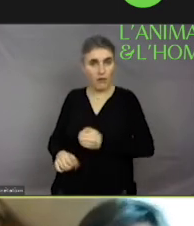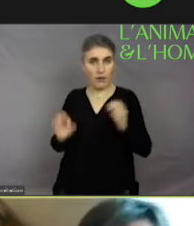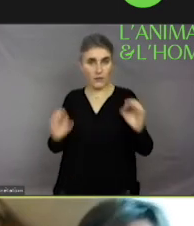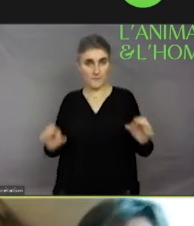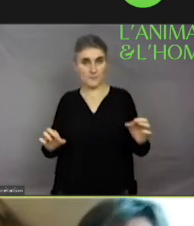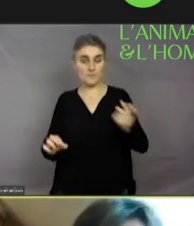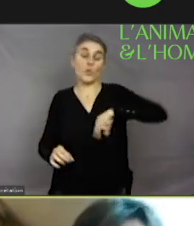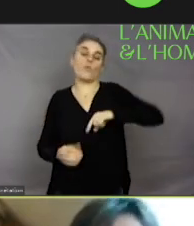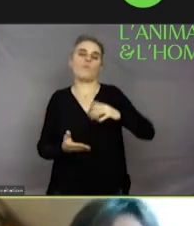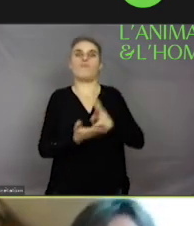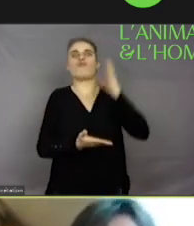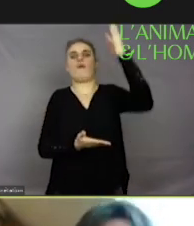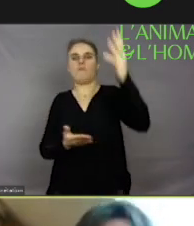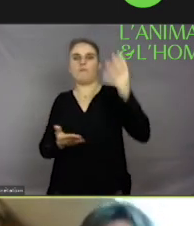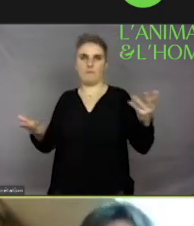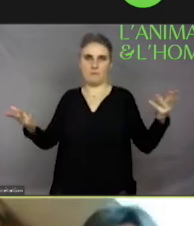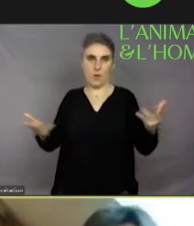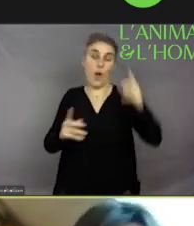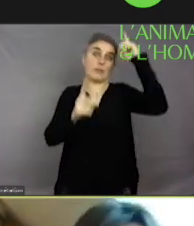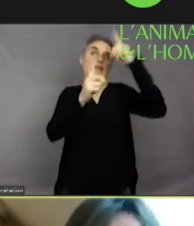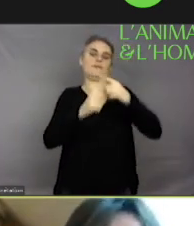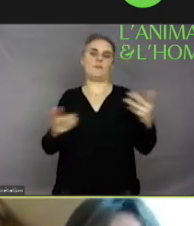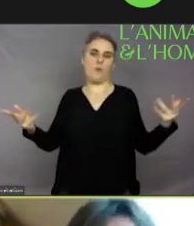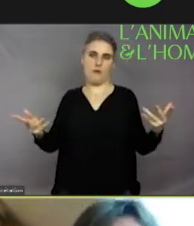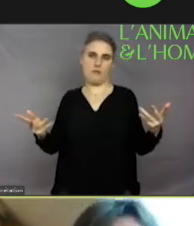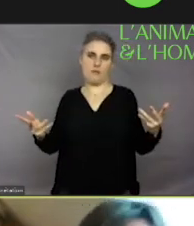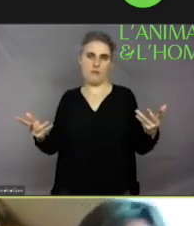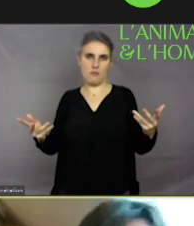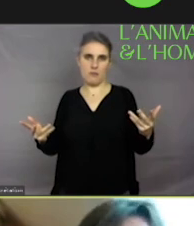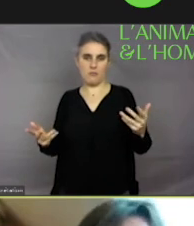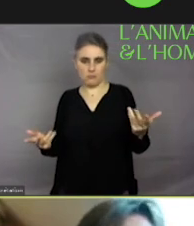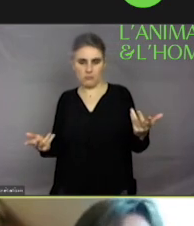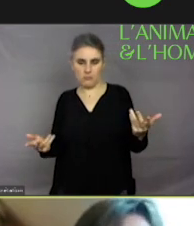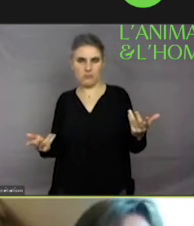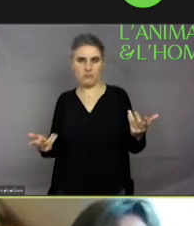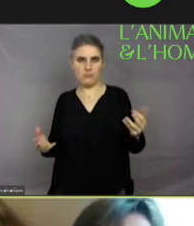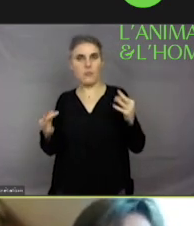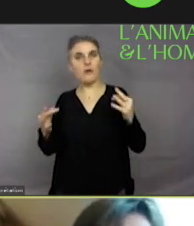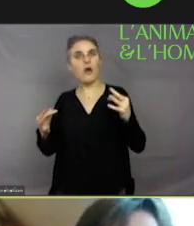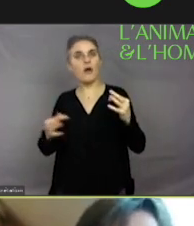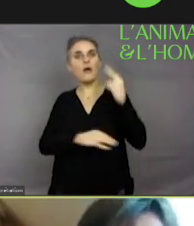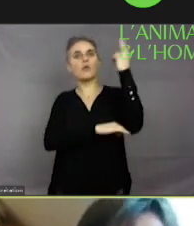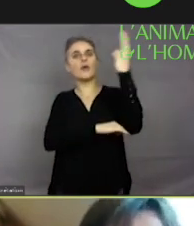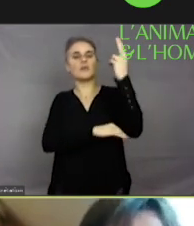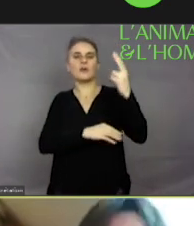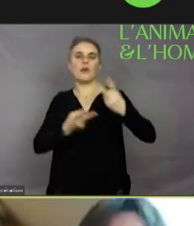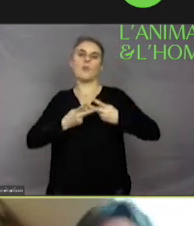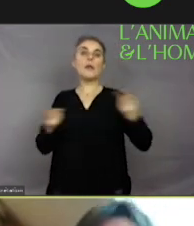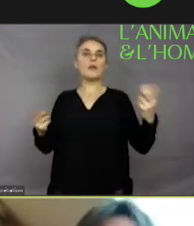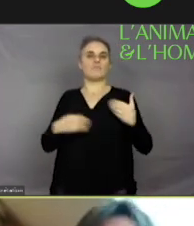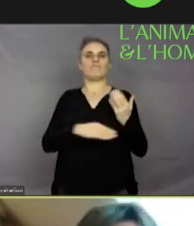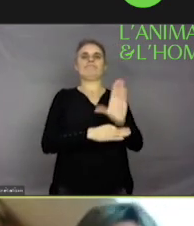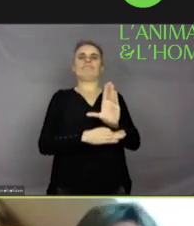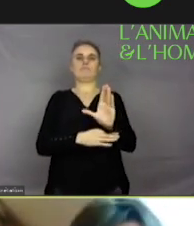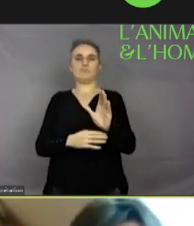projet, notre objectif, c'est en tant que représentant d'une université publique, c'est